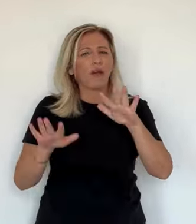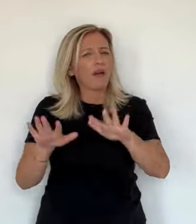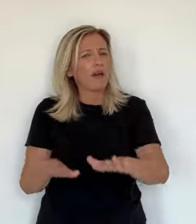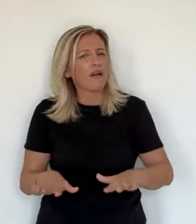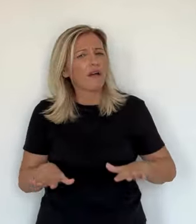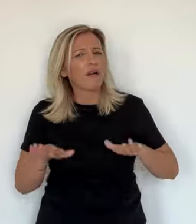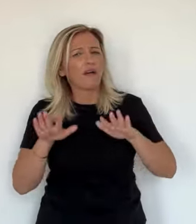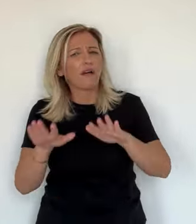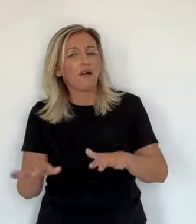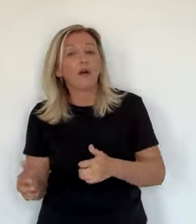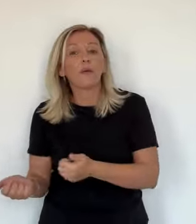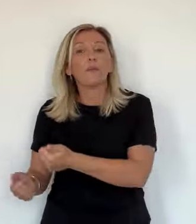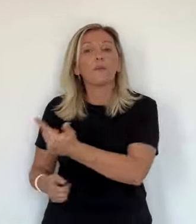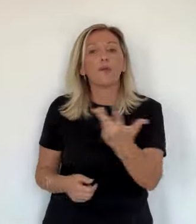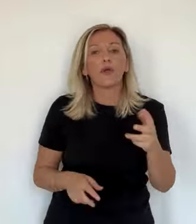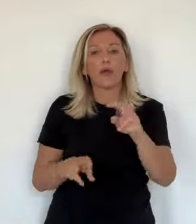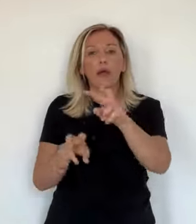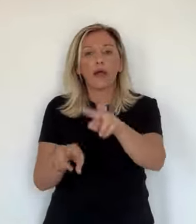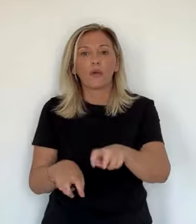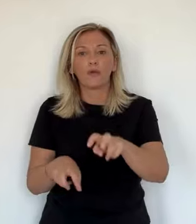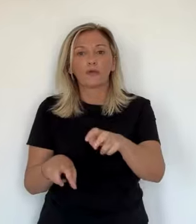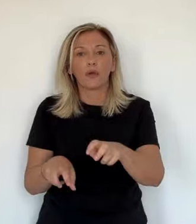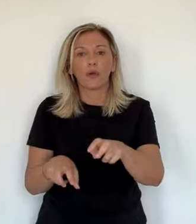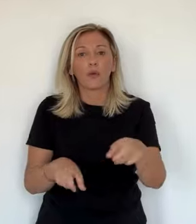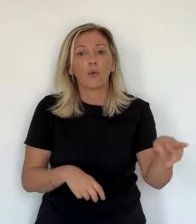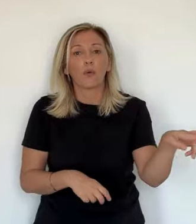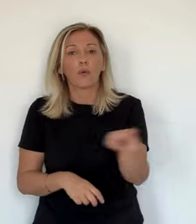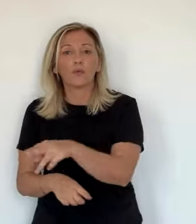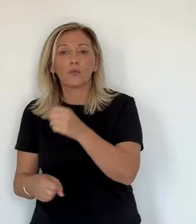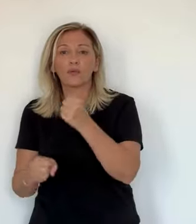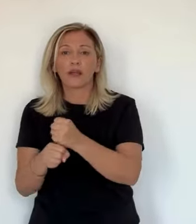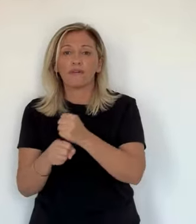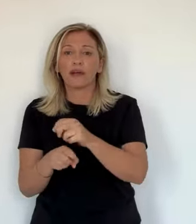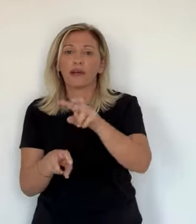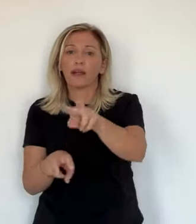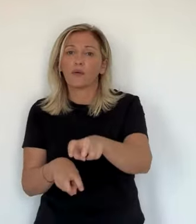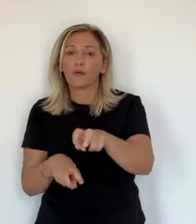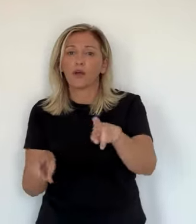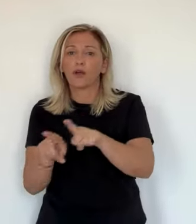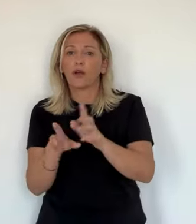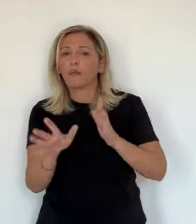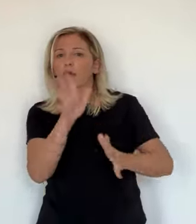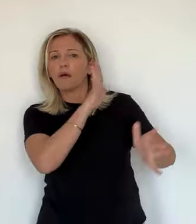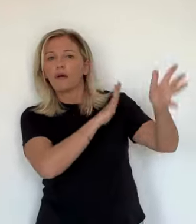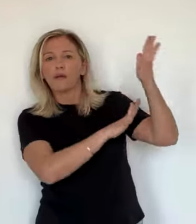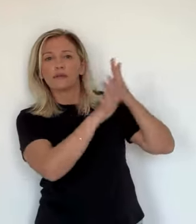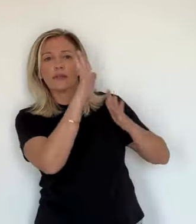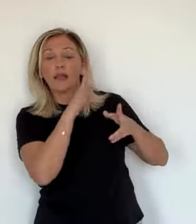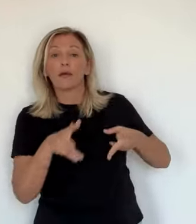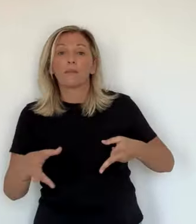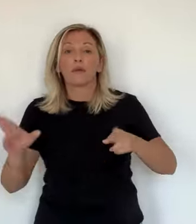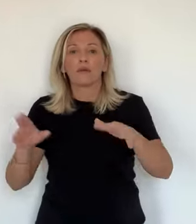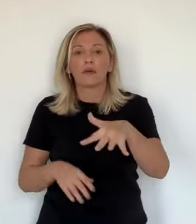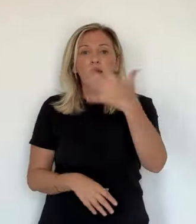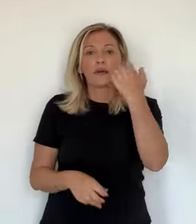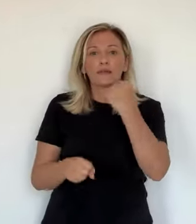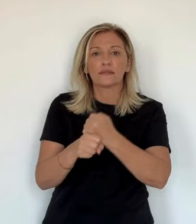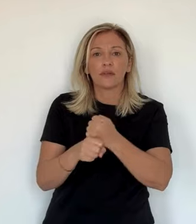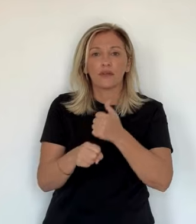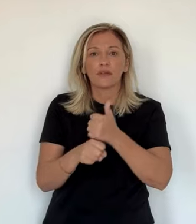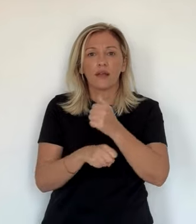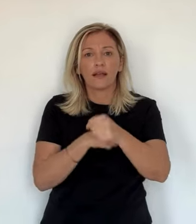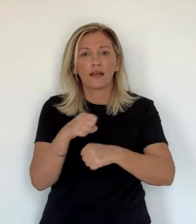conventionnelle. Depuis 15 ans, la filière bio connaissait une croissance exponentielle avec à peu près 20%